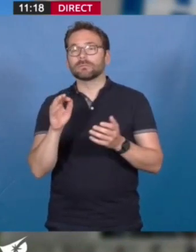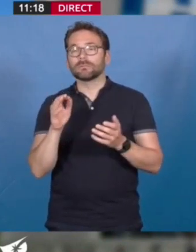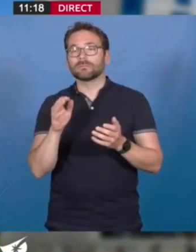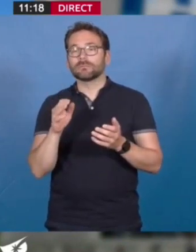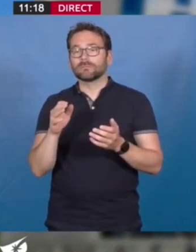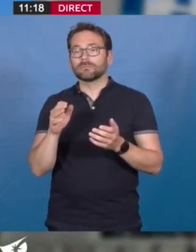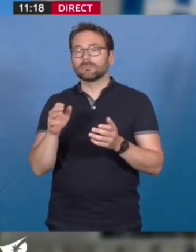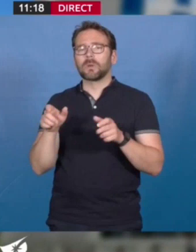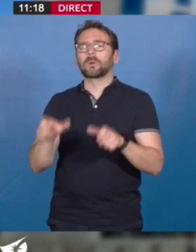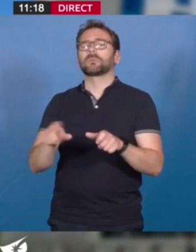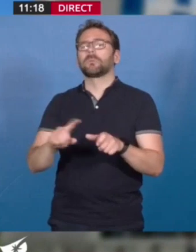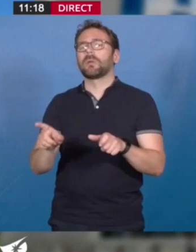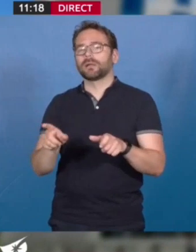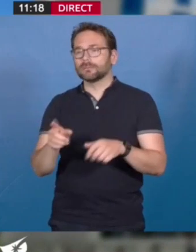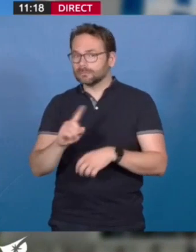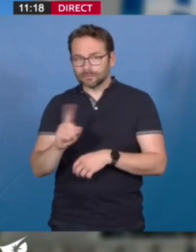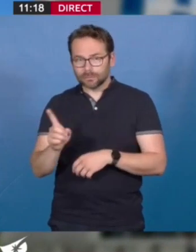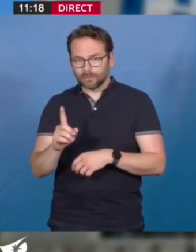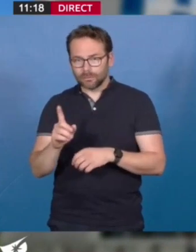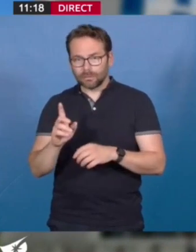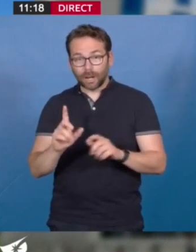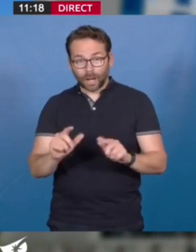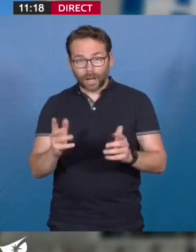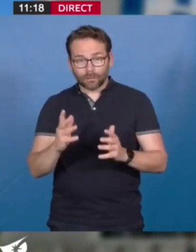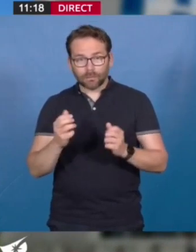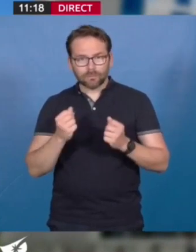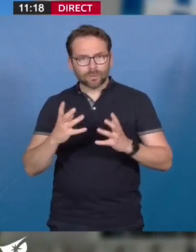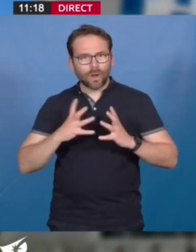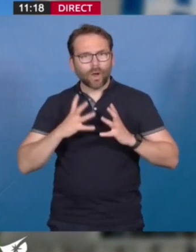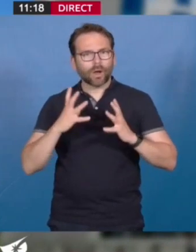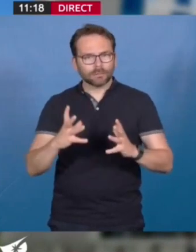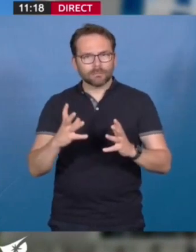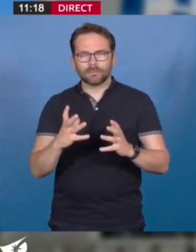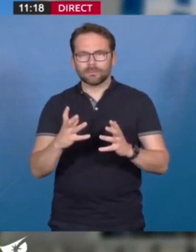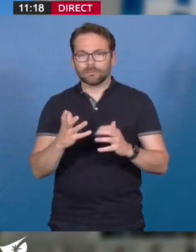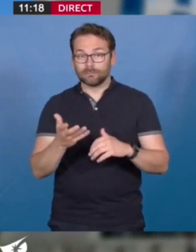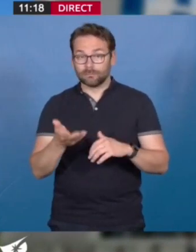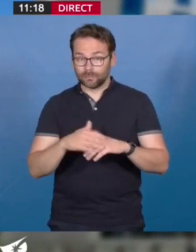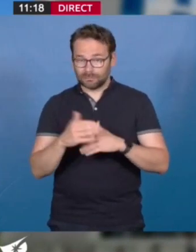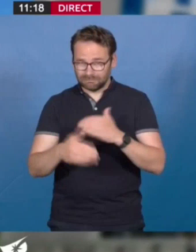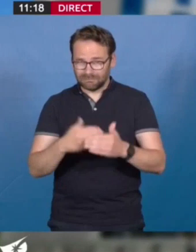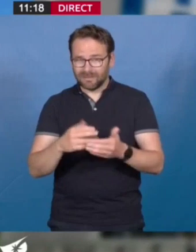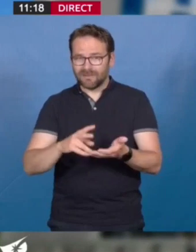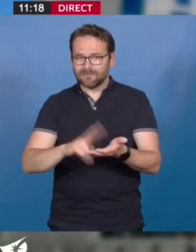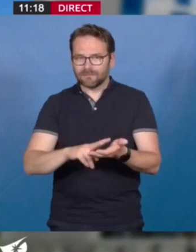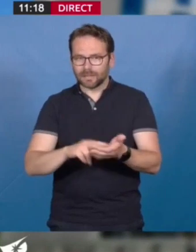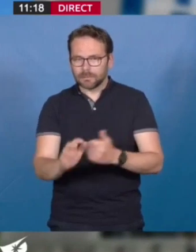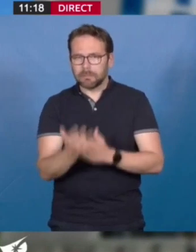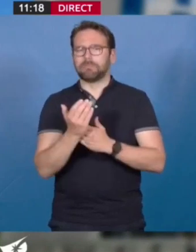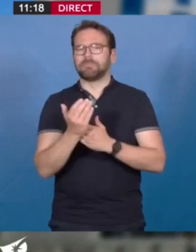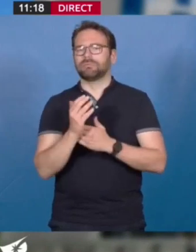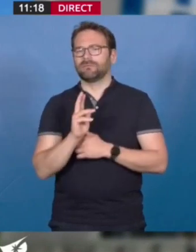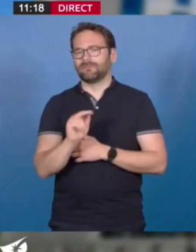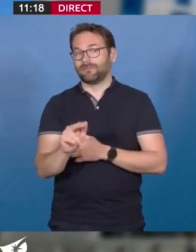Il y a à chaque fois plusieurs engagements. La manifestation de la vérité viendra sur le